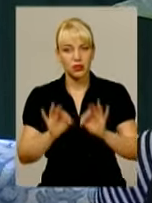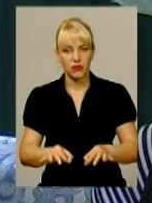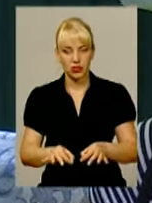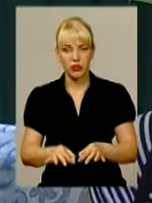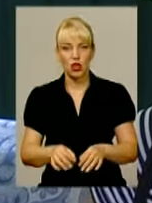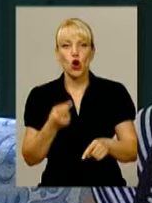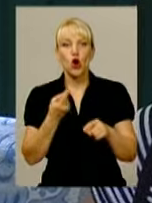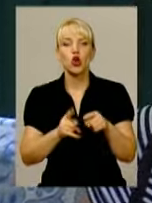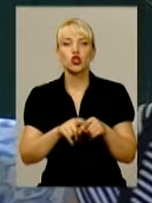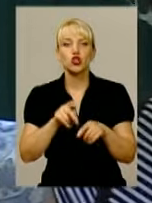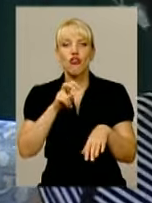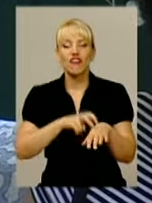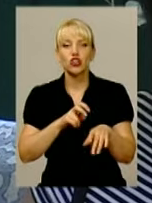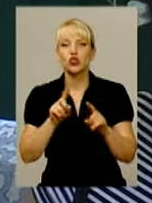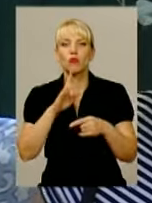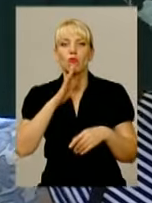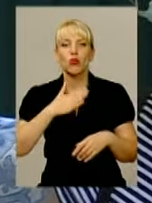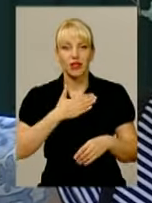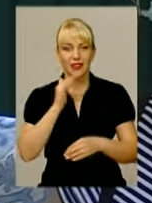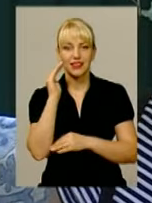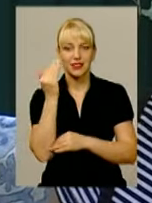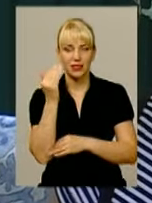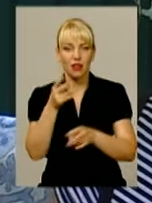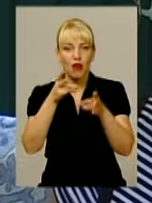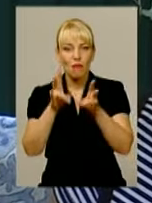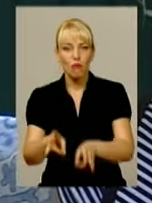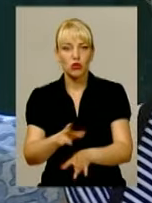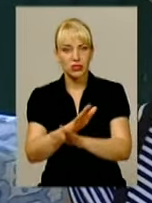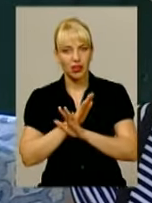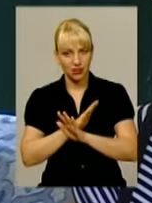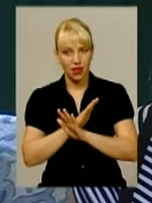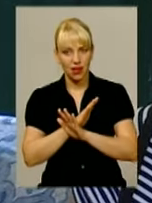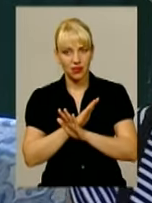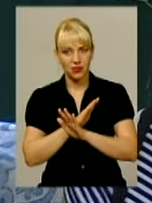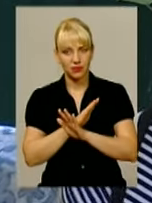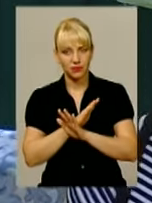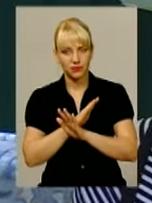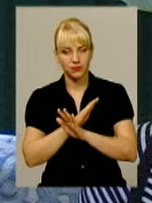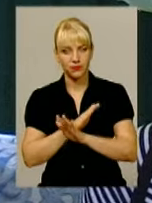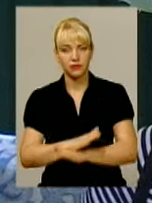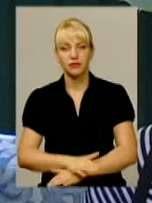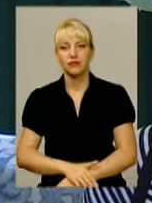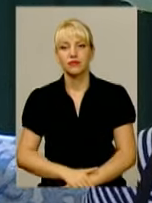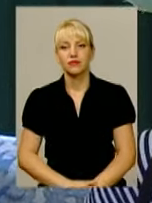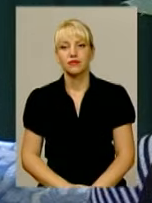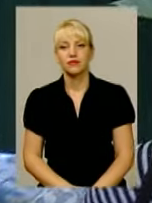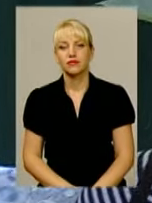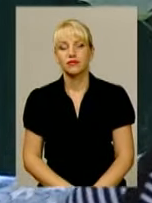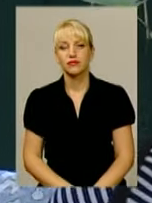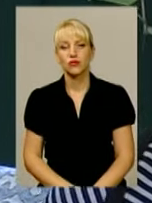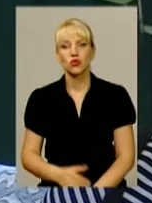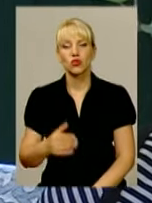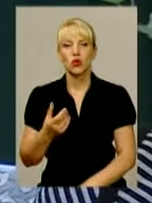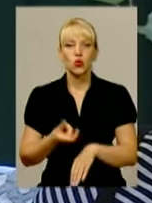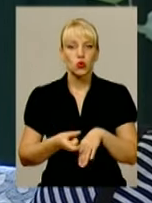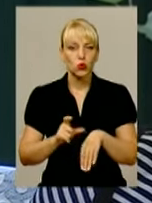врачі, чого моя дитина пострадала, він міг зараз рости з цими малими. Вони його дуже чекали